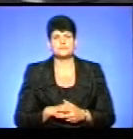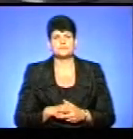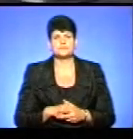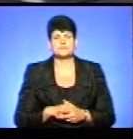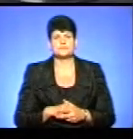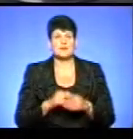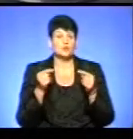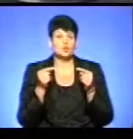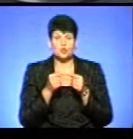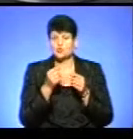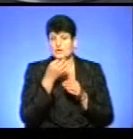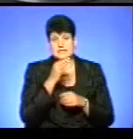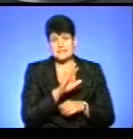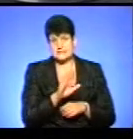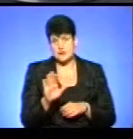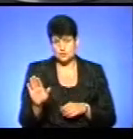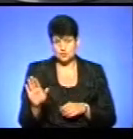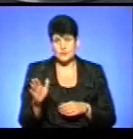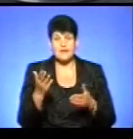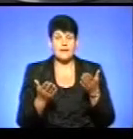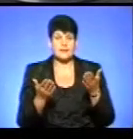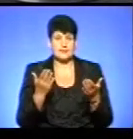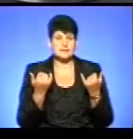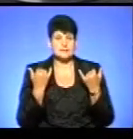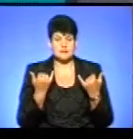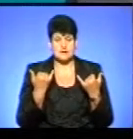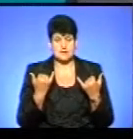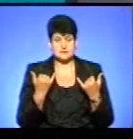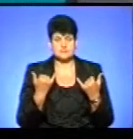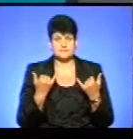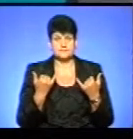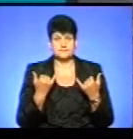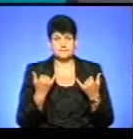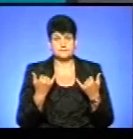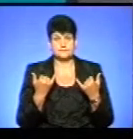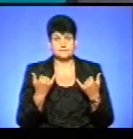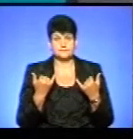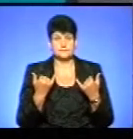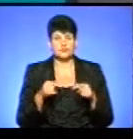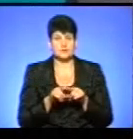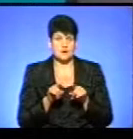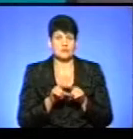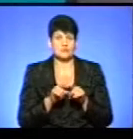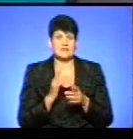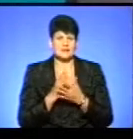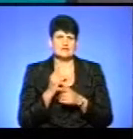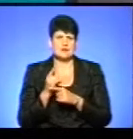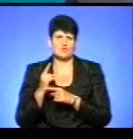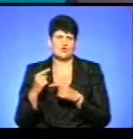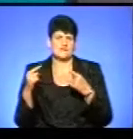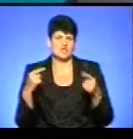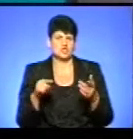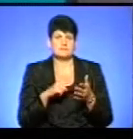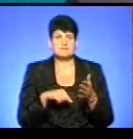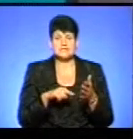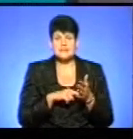Точно не скажу, тому що зараз паралельно відбуваються заборони в інших містах.